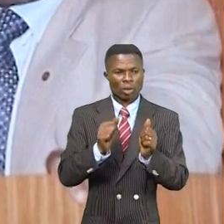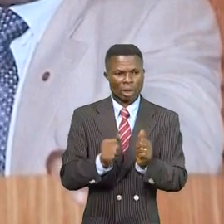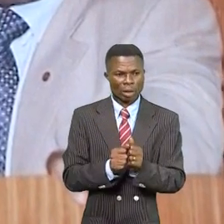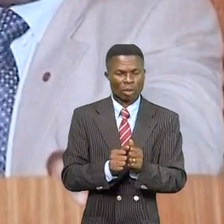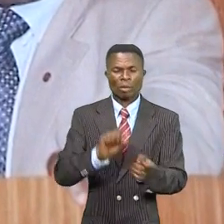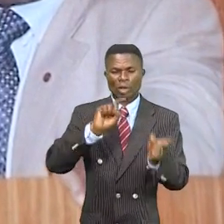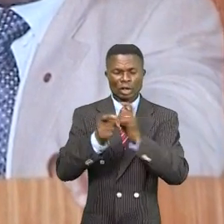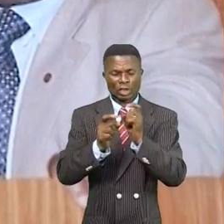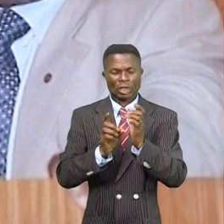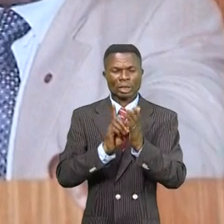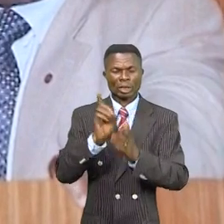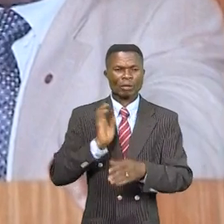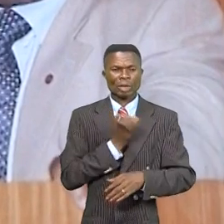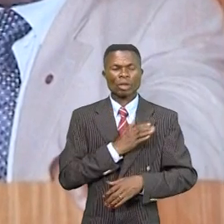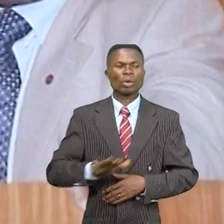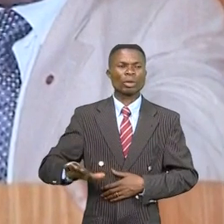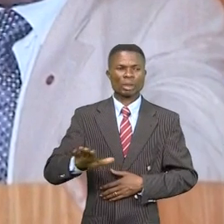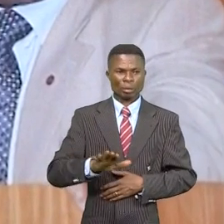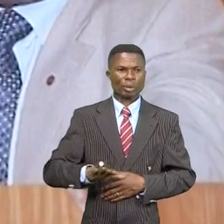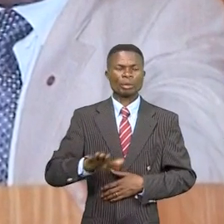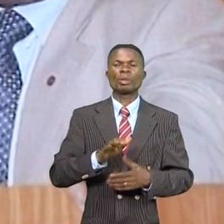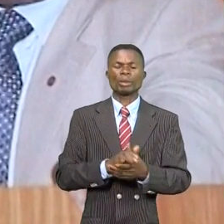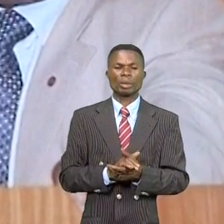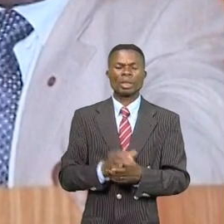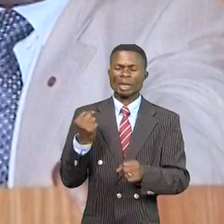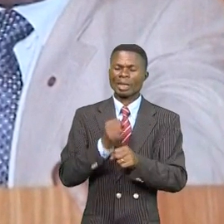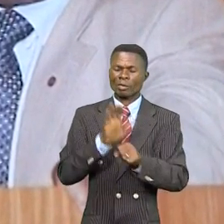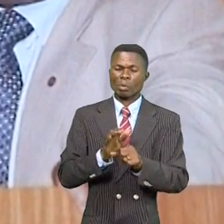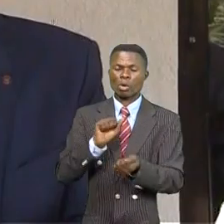de Saint-Denis l'Allemagne c'était une perte